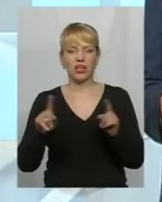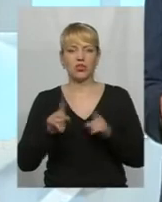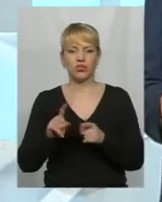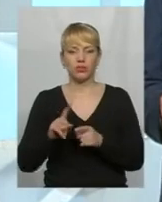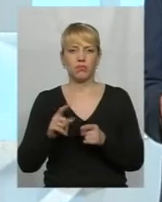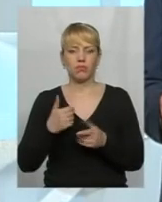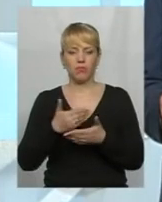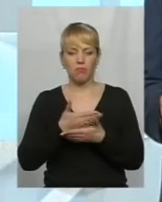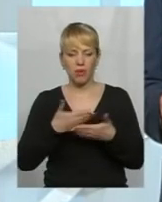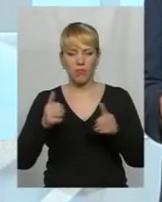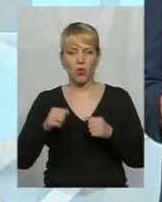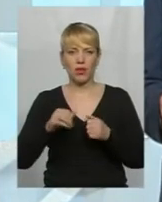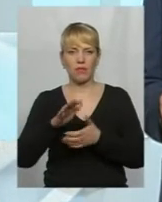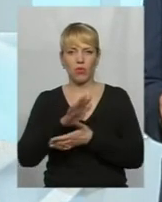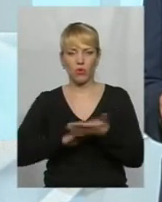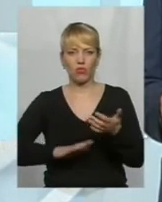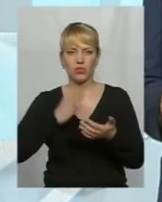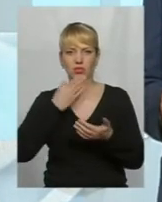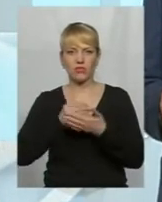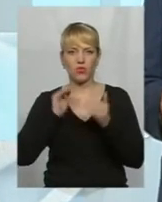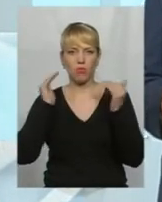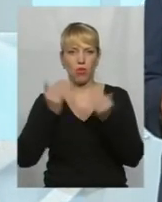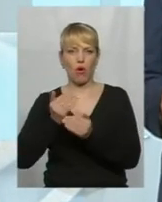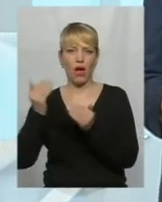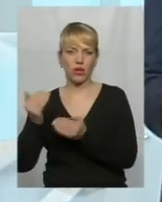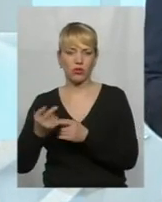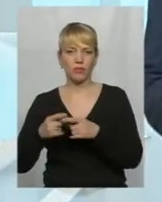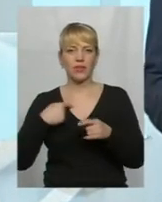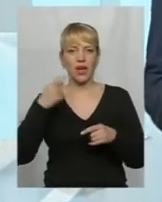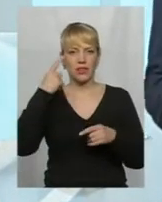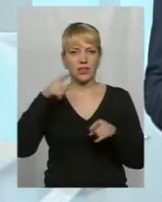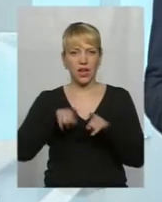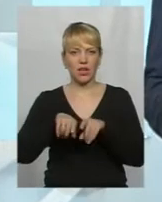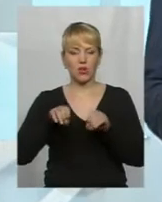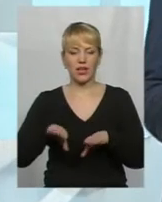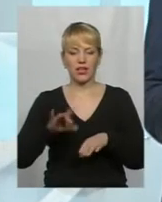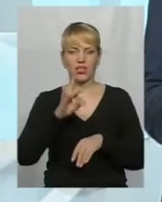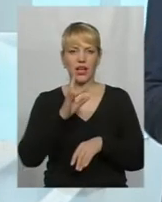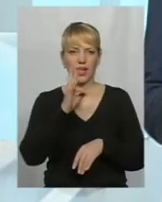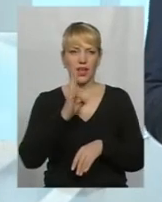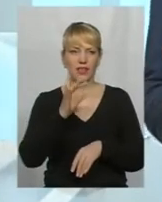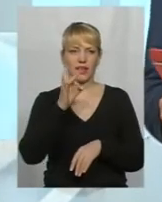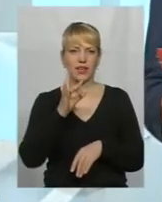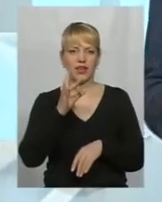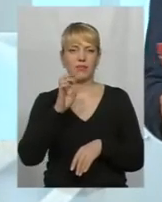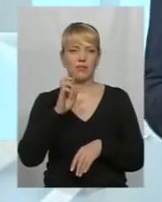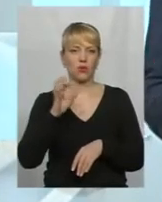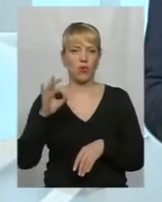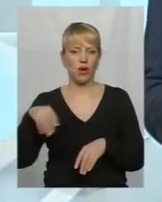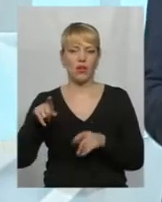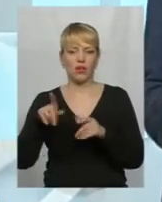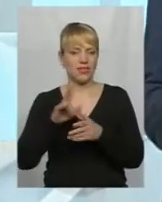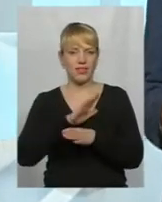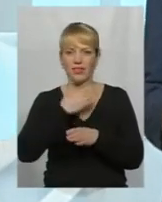свої блокаду. Тобто, я так розумію, рішення РНБО не виконується. Торгівля якась іде, транспортне